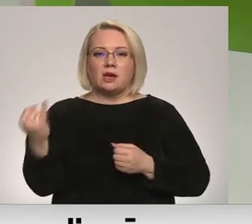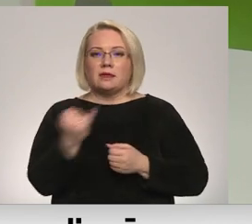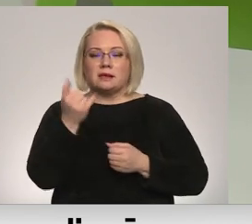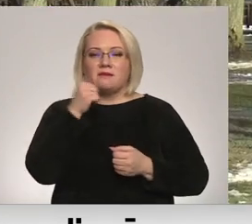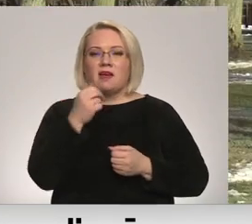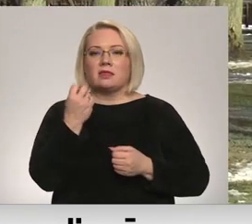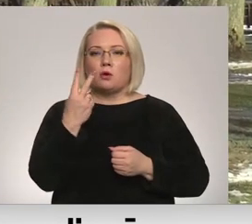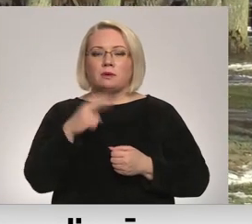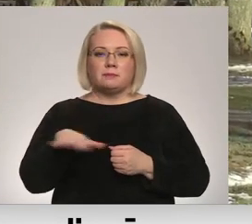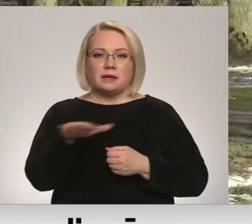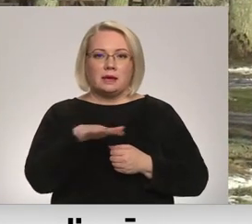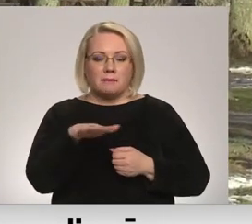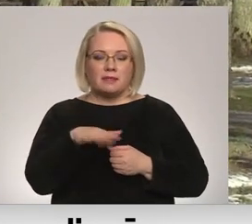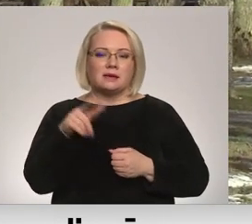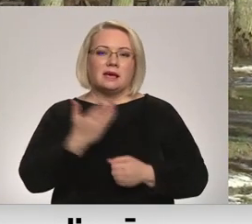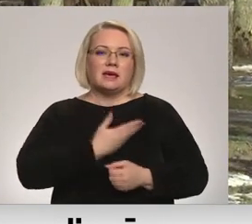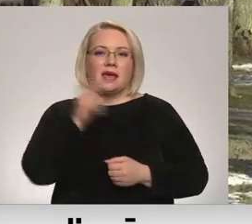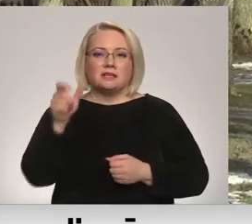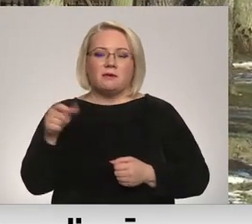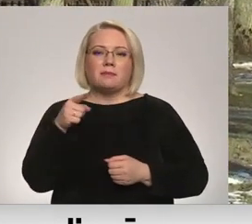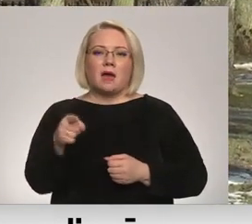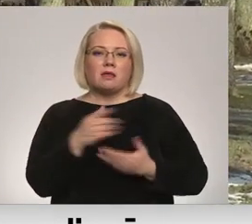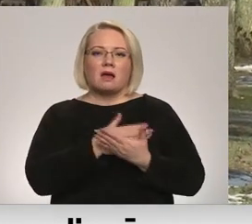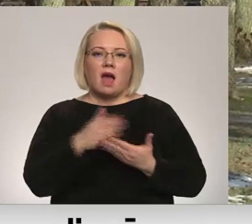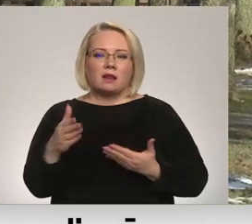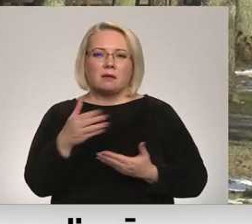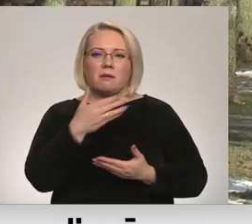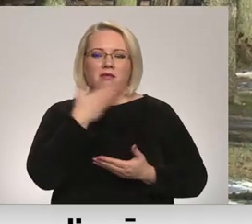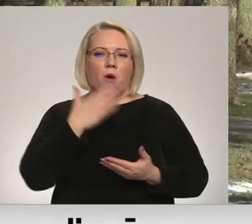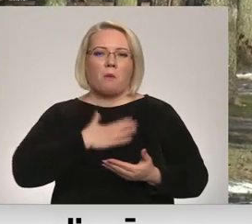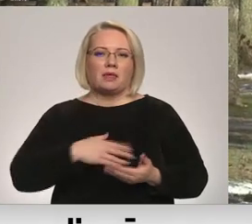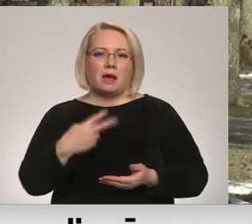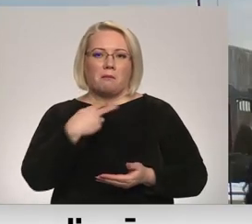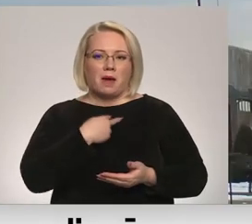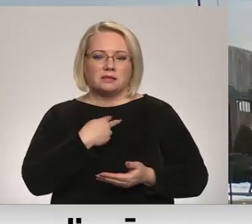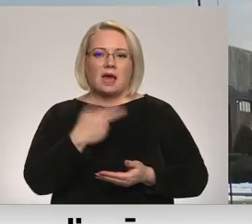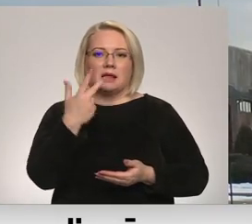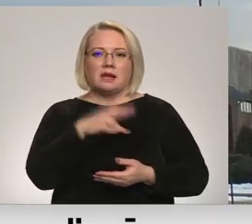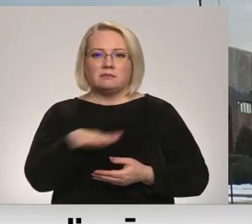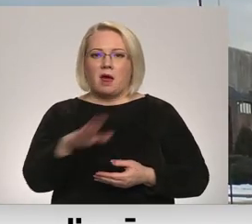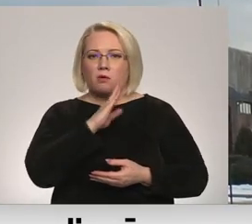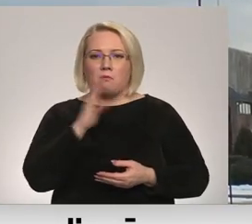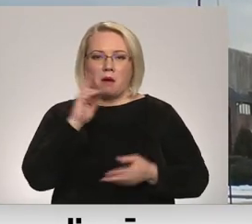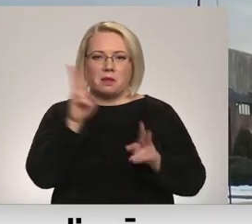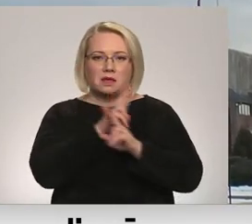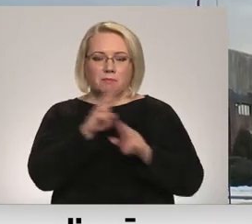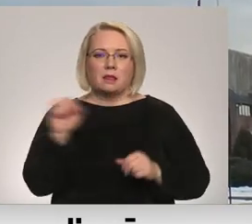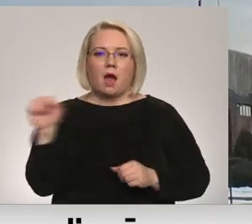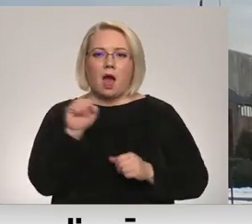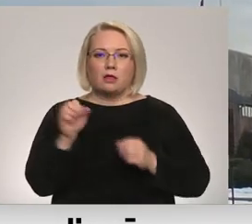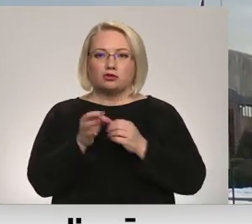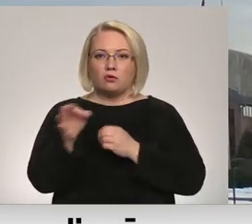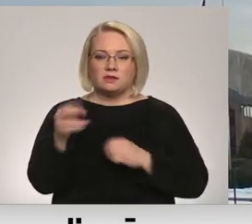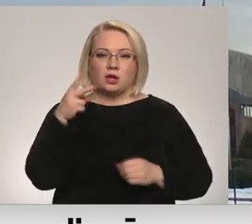12 ģimenes. Cernikaviešu šāda kārtība nepatīkami pārsteigusi, kādi trīs bērnu māmiņi ir neiztratnieki, kāpēc ātežu novads, kas